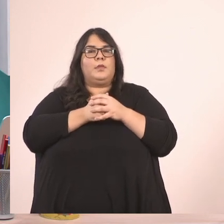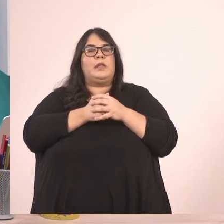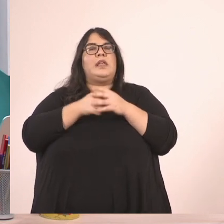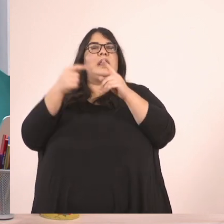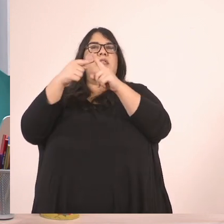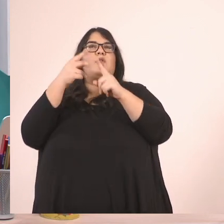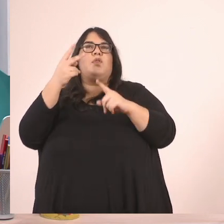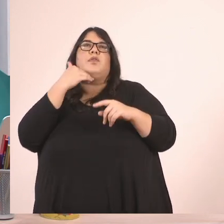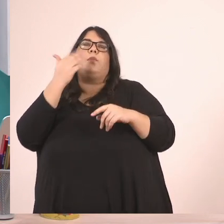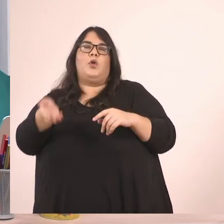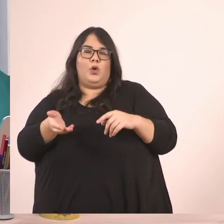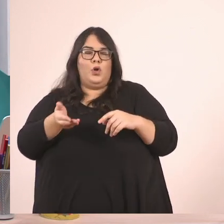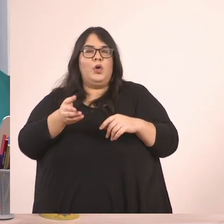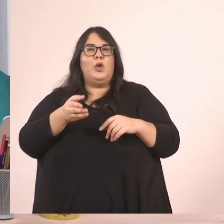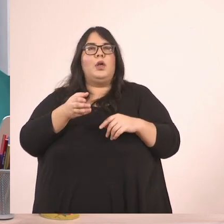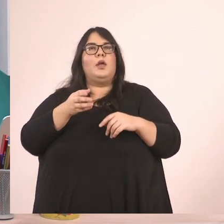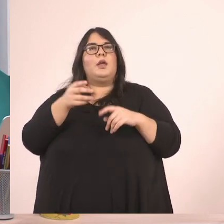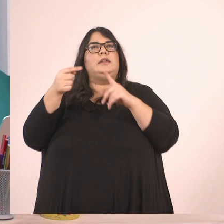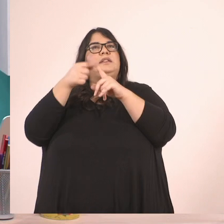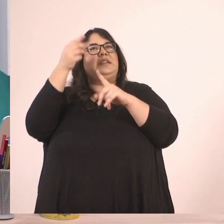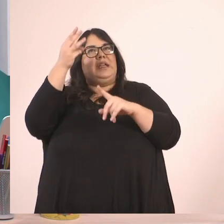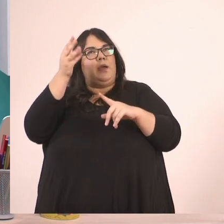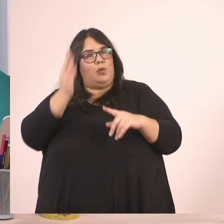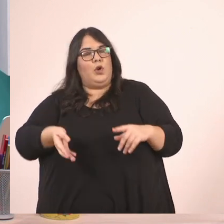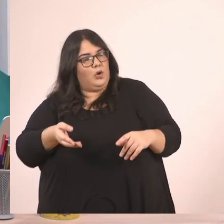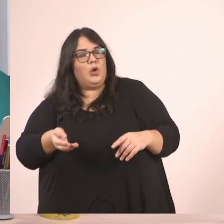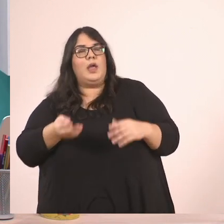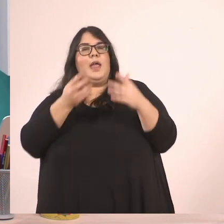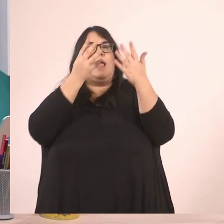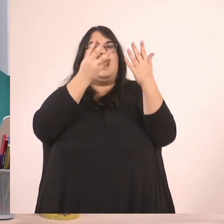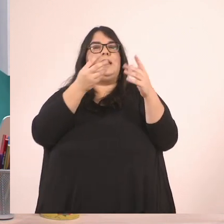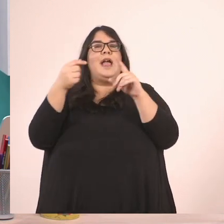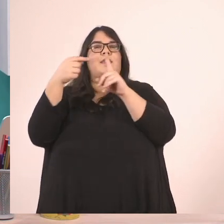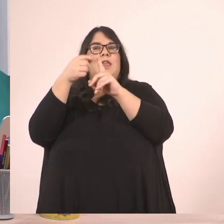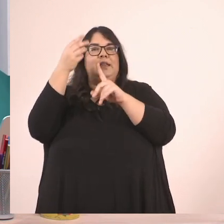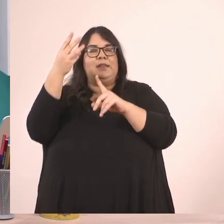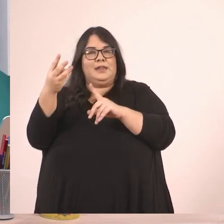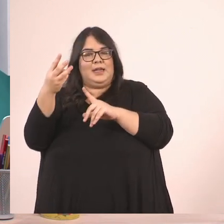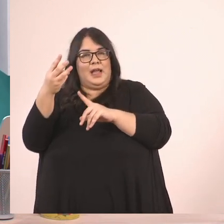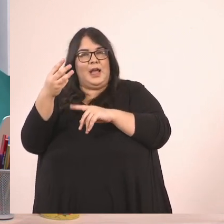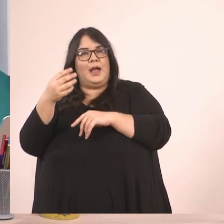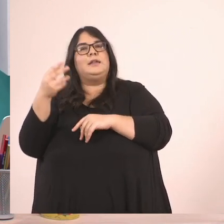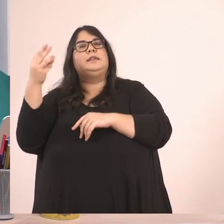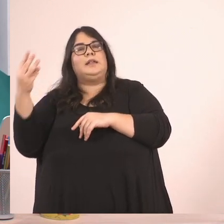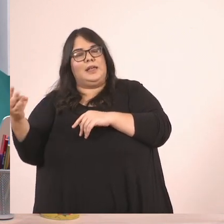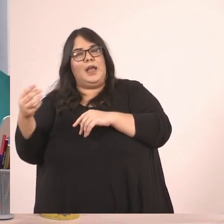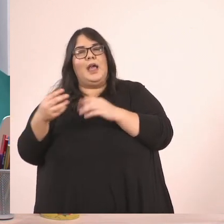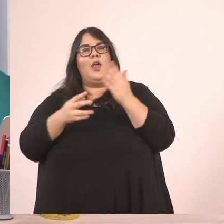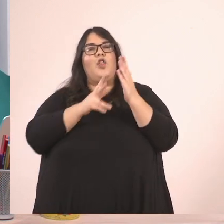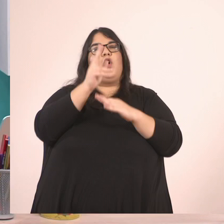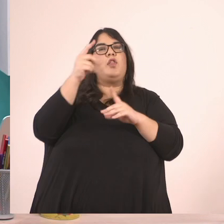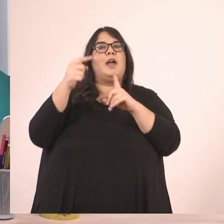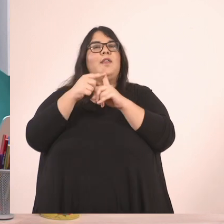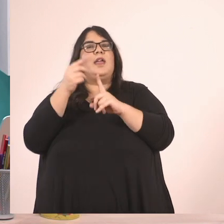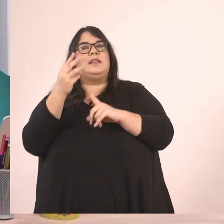με το 2, δεν μπορώ να διαρέσω το 9, να διαρέσω με το 3 το οποίο διαρεί και το 9 και το 12. 9 δια 3, 3.